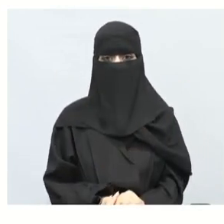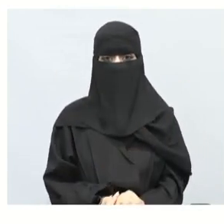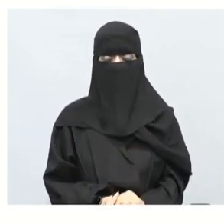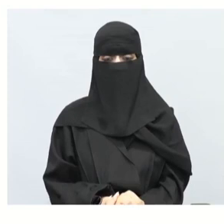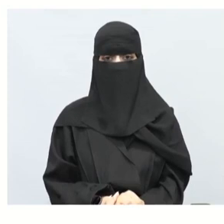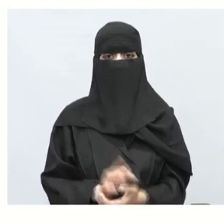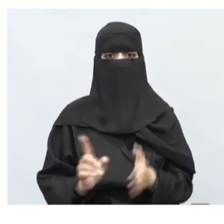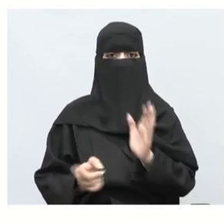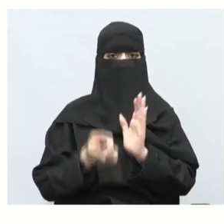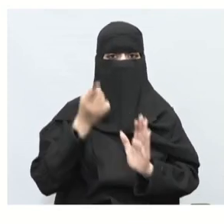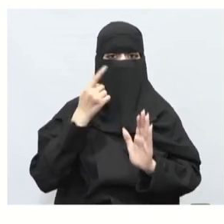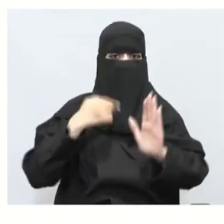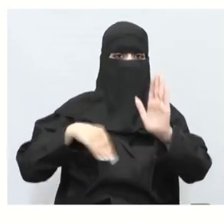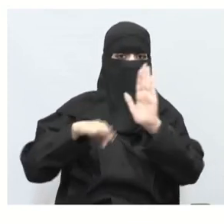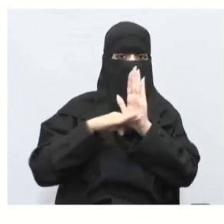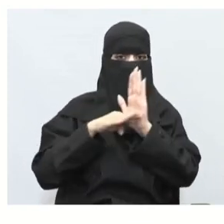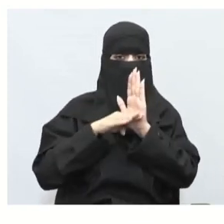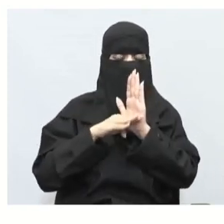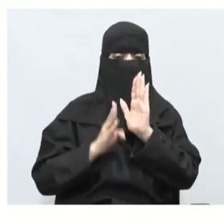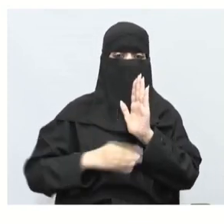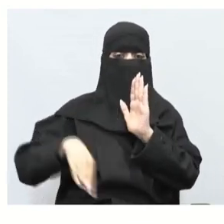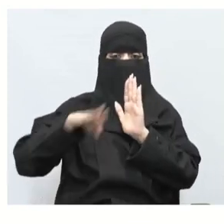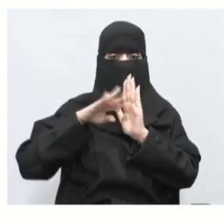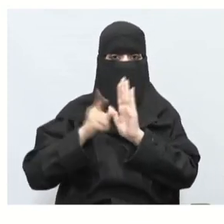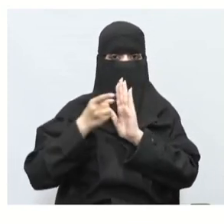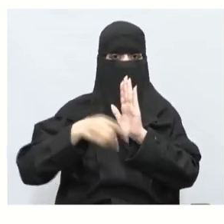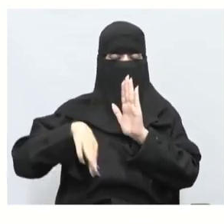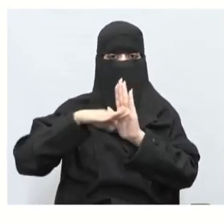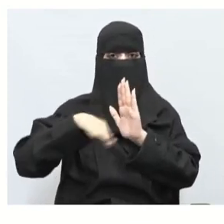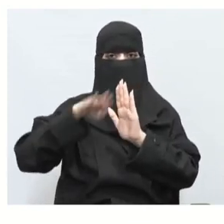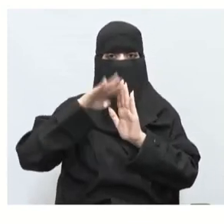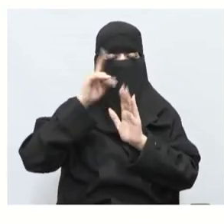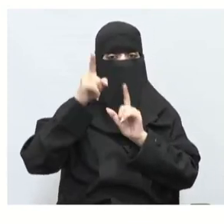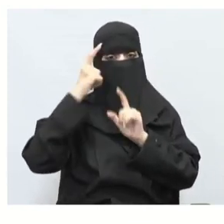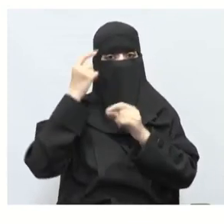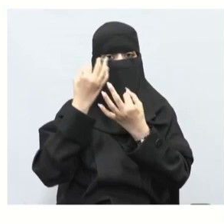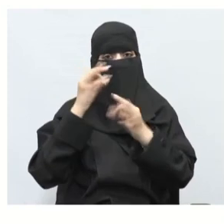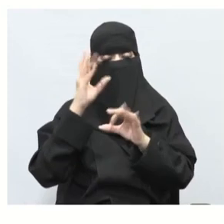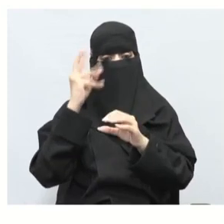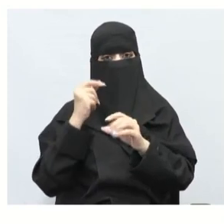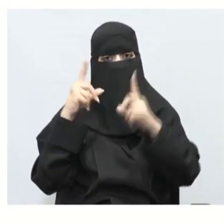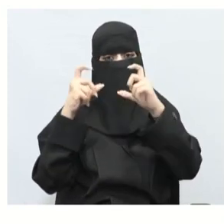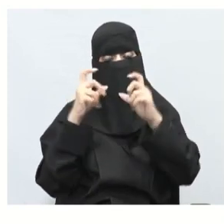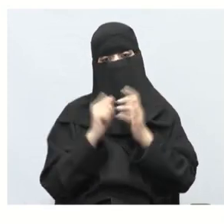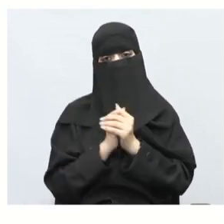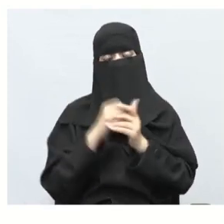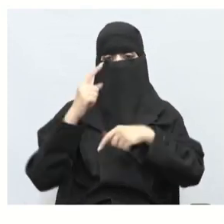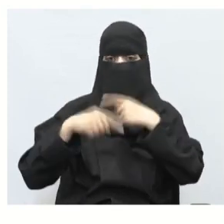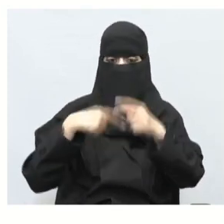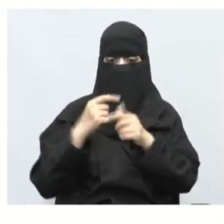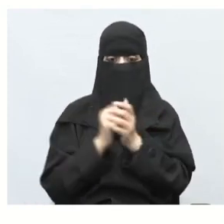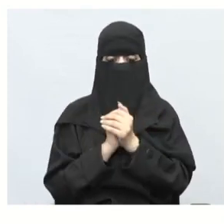بدينا من آخر شيء وكملنا المعلوم ثم رجعنا إلى هنا طيب نكمل